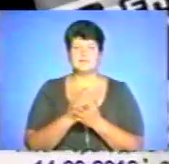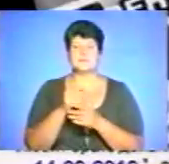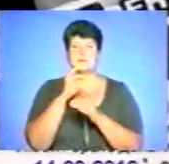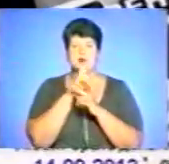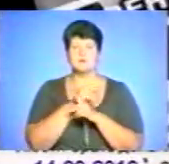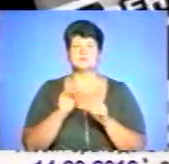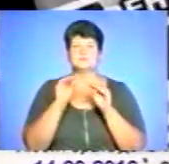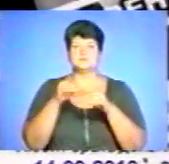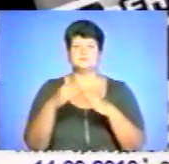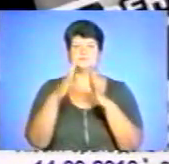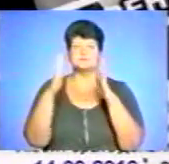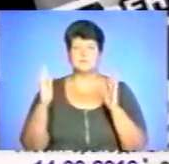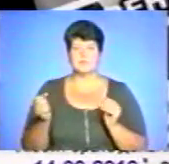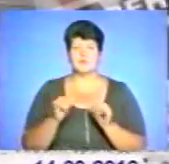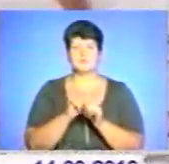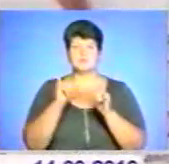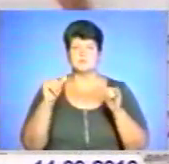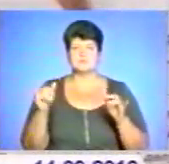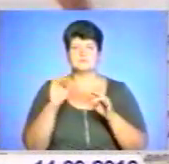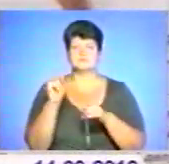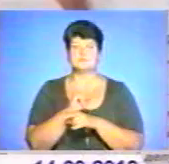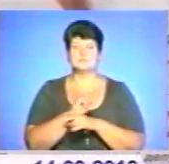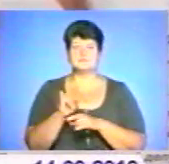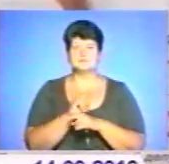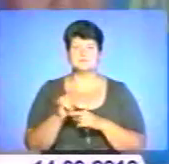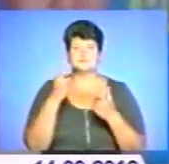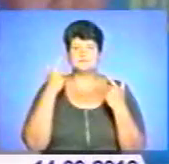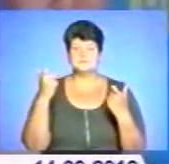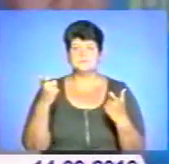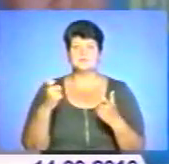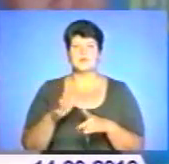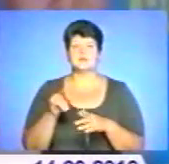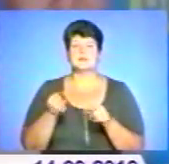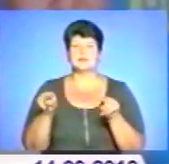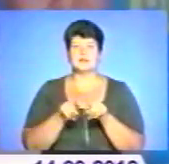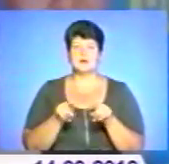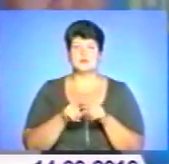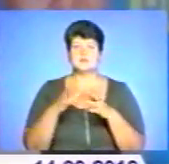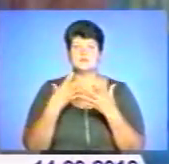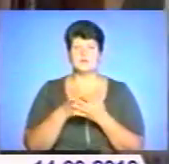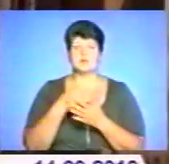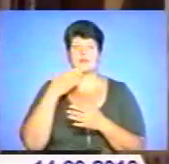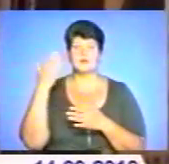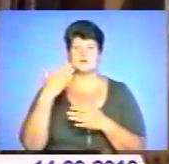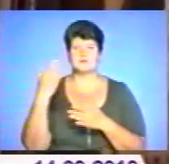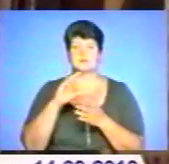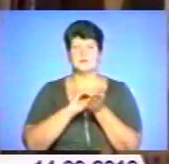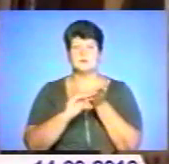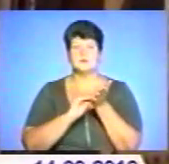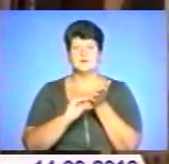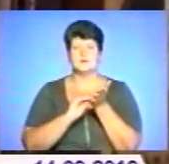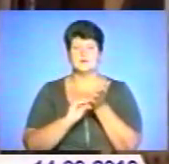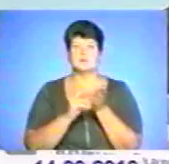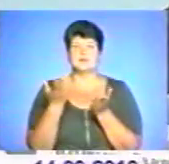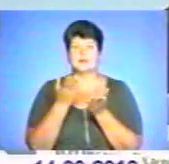палаток та умисне поширення неправдивої інформації. Також висуванців нардепи нехтують правилом зазначати на своїх агітках дані про замовника, наклад та назву